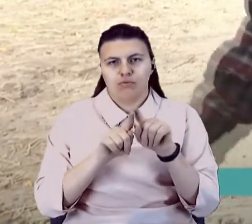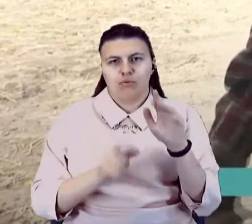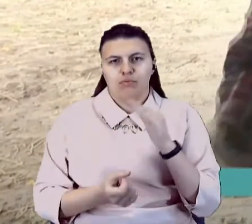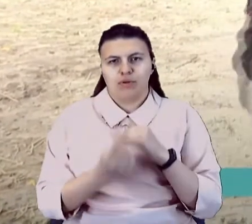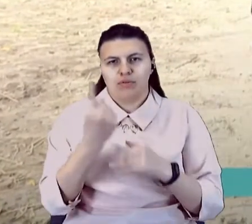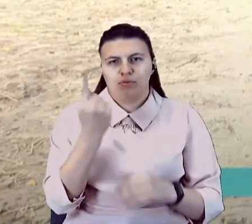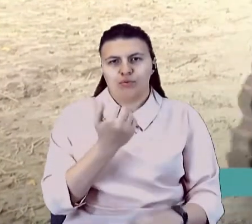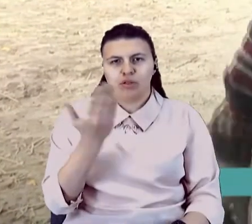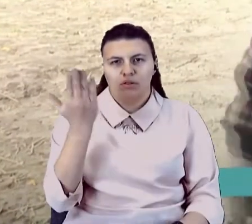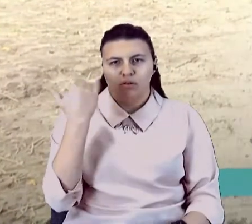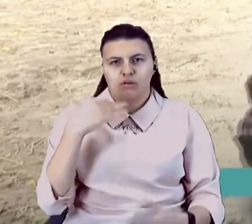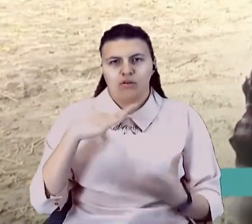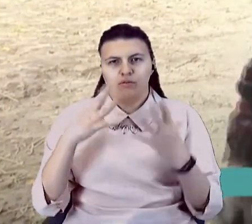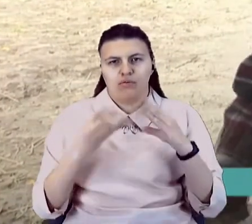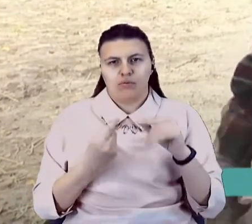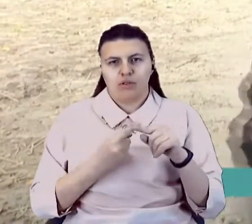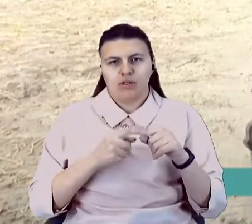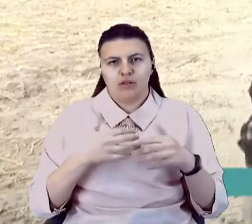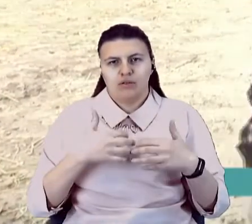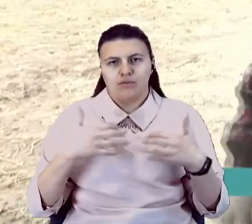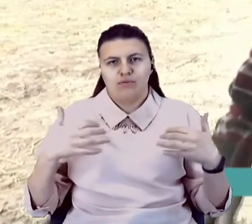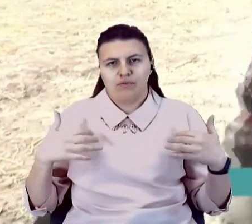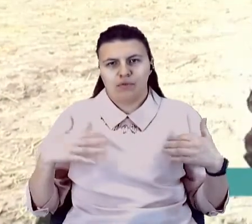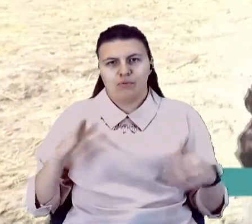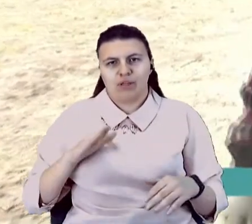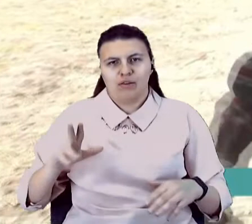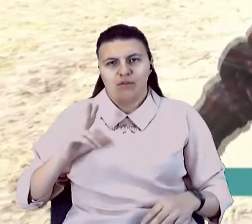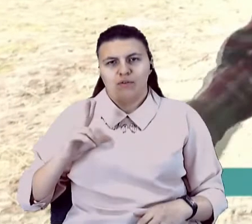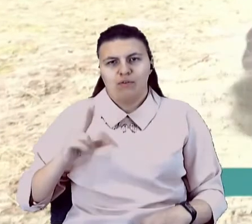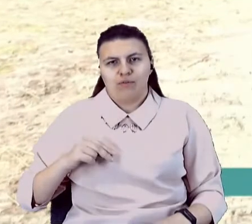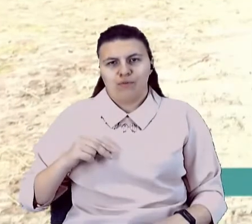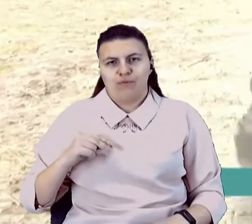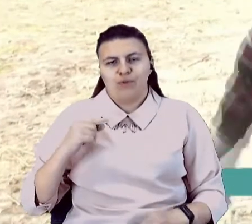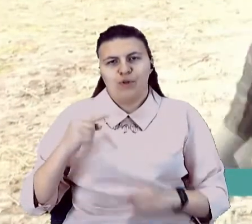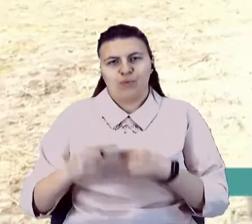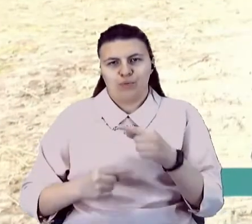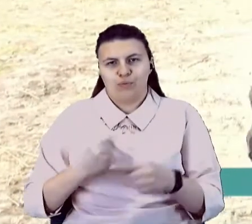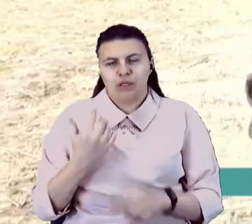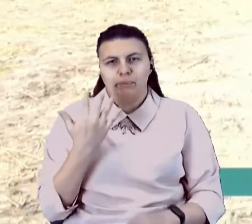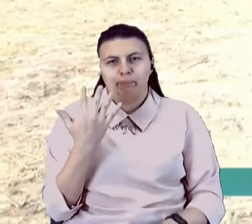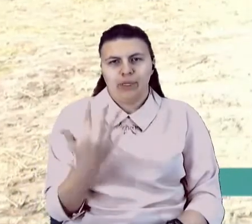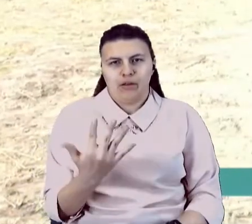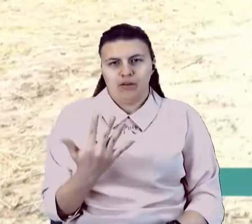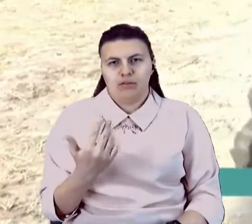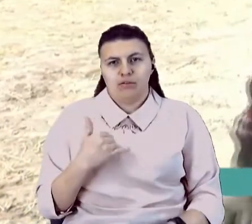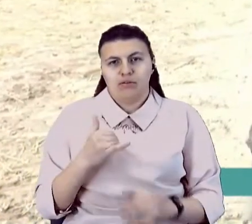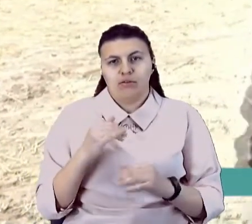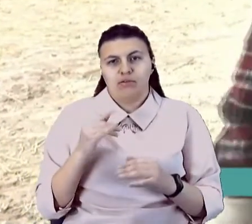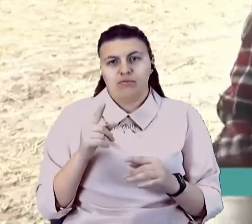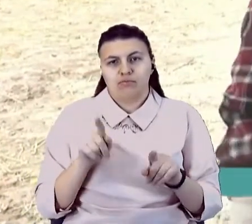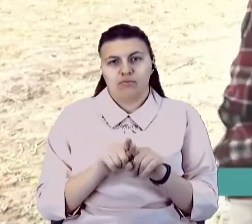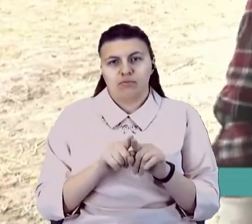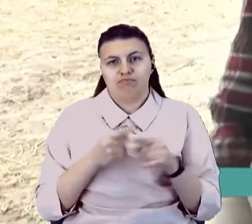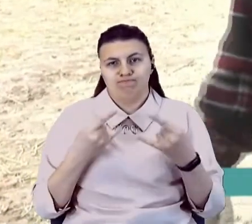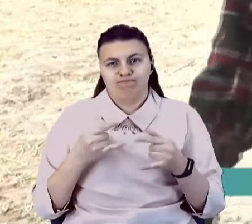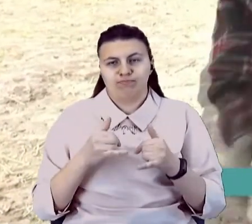взагалі я цих животних тримав для внуків. У мене п'ятеро внуків. Я їх розвожу, цих животних, для